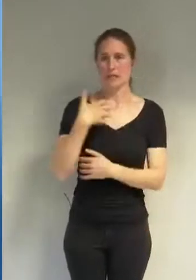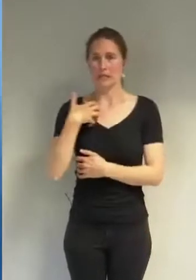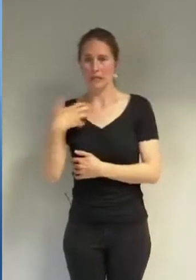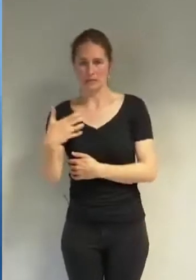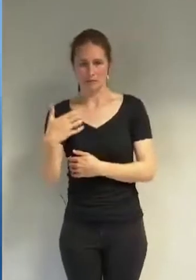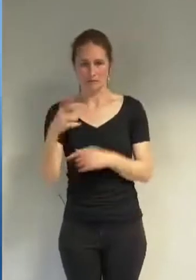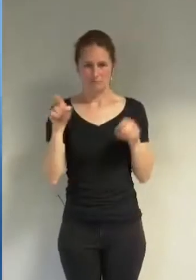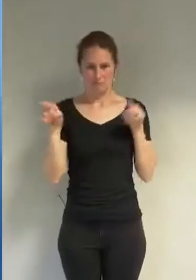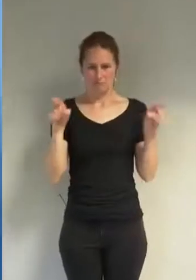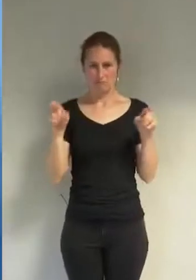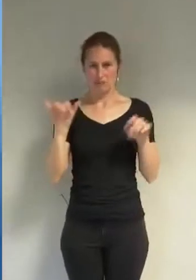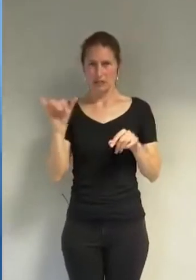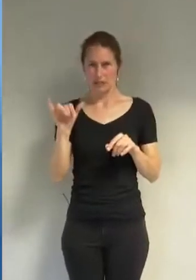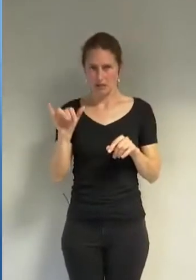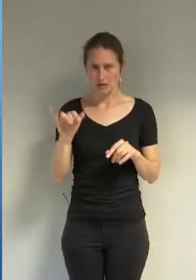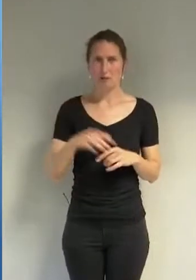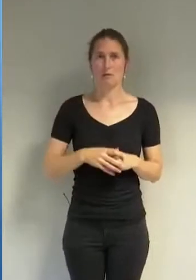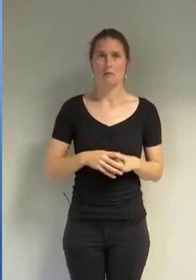le serviteur,